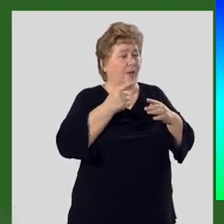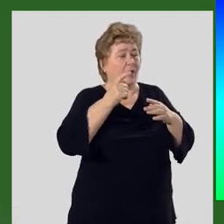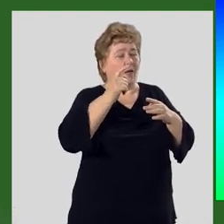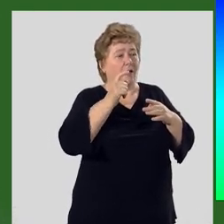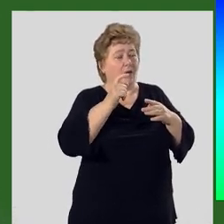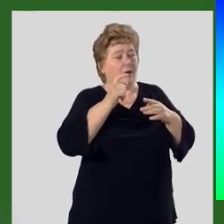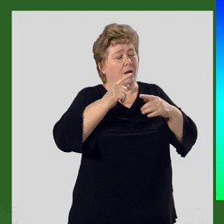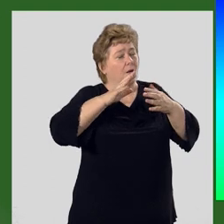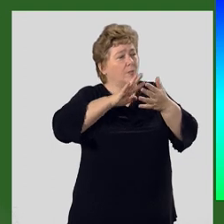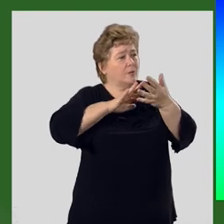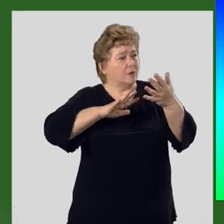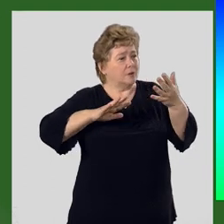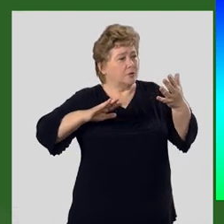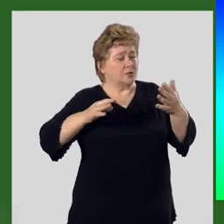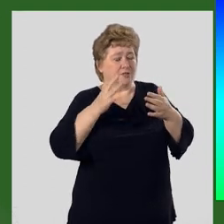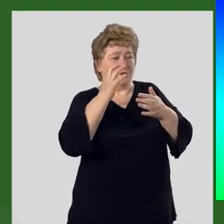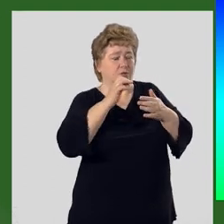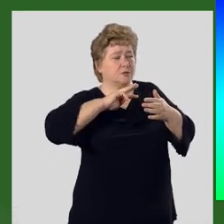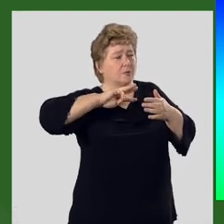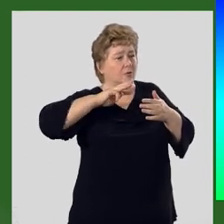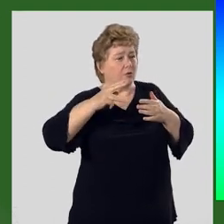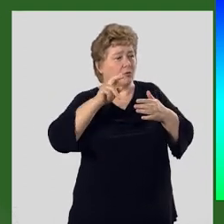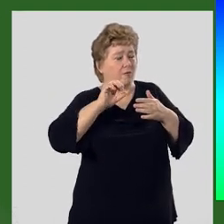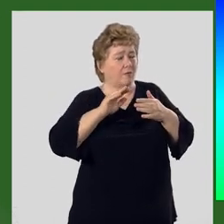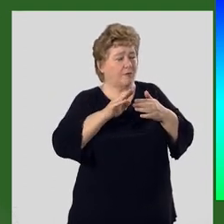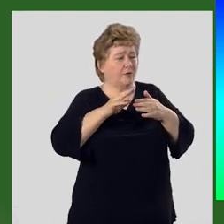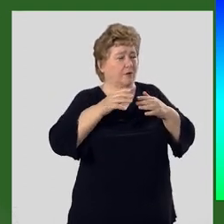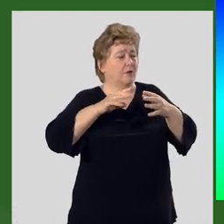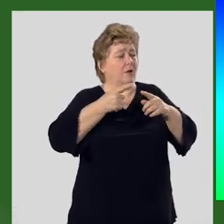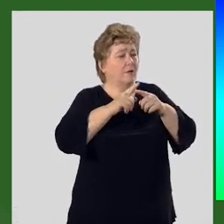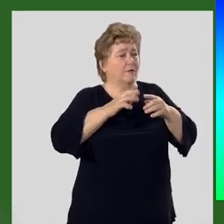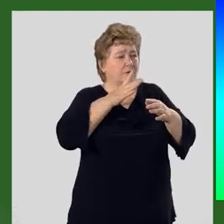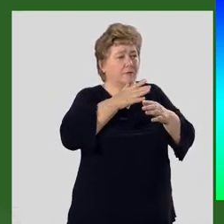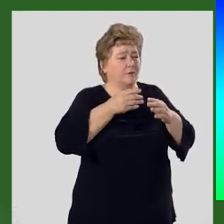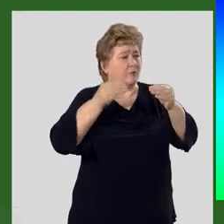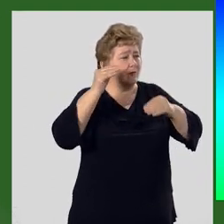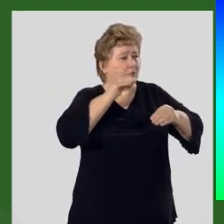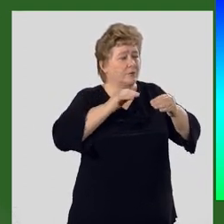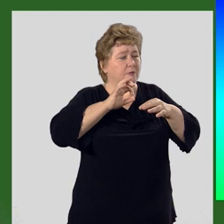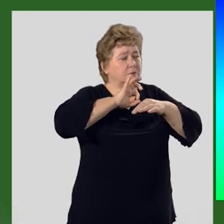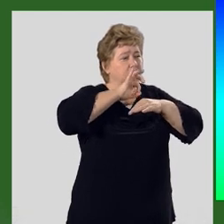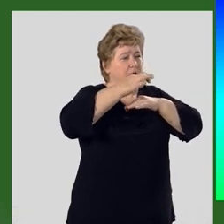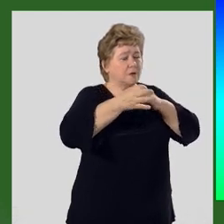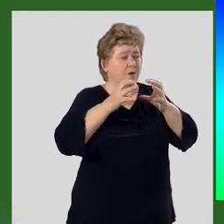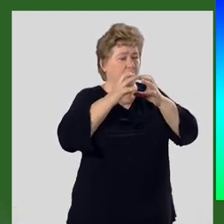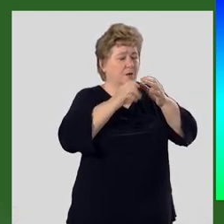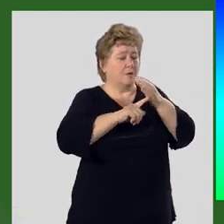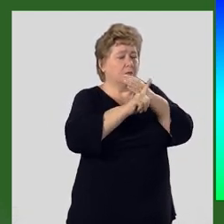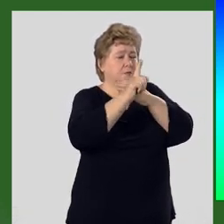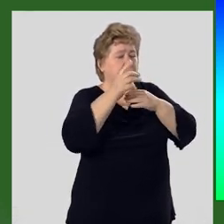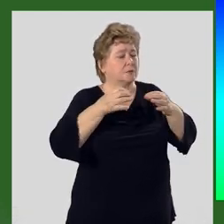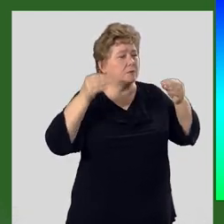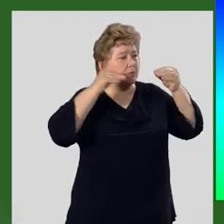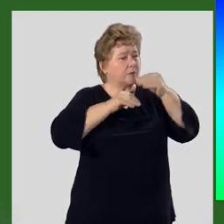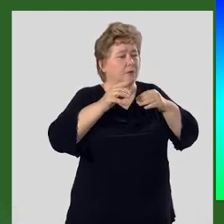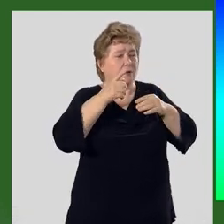Эоархей продолжался 400 миллионов лет. В этот период активно формировалась земная кора. Начала образовываться